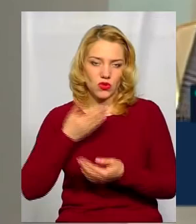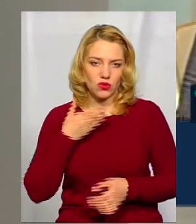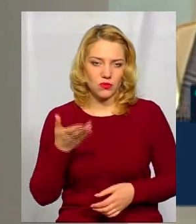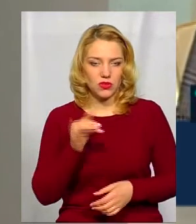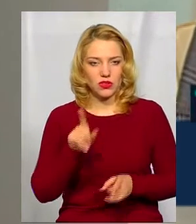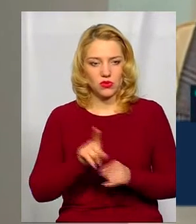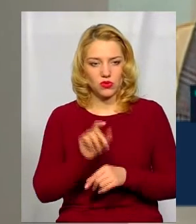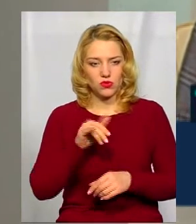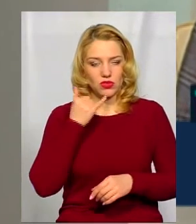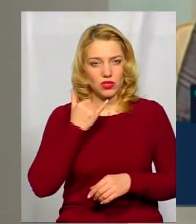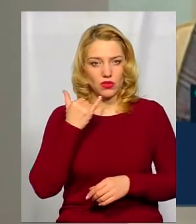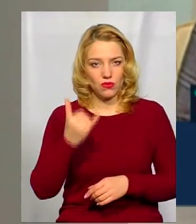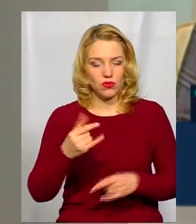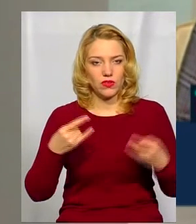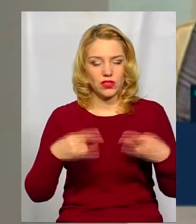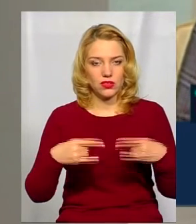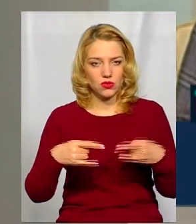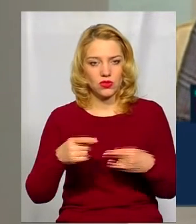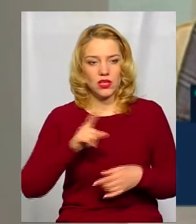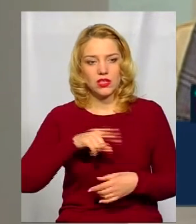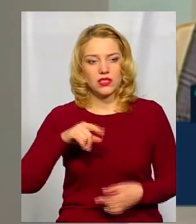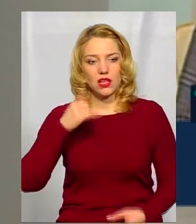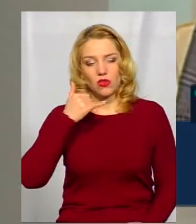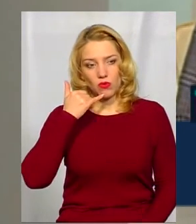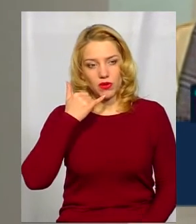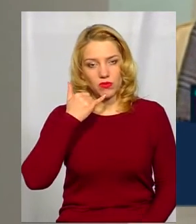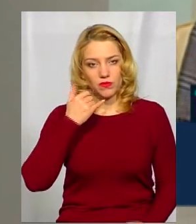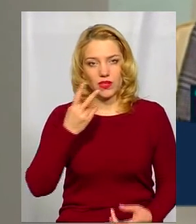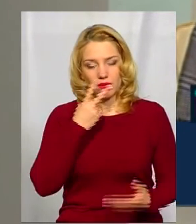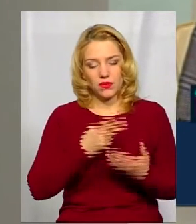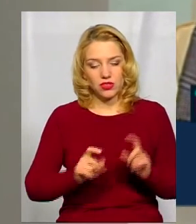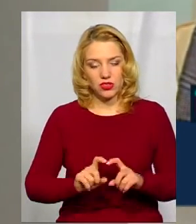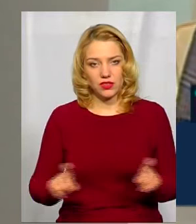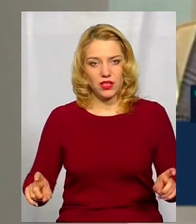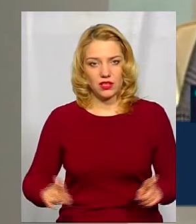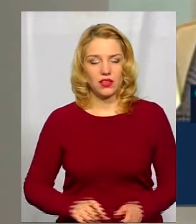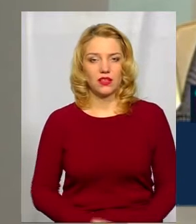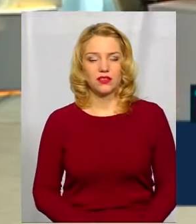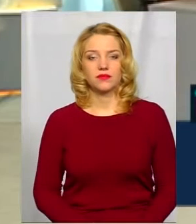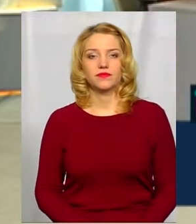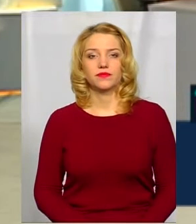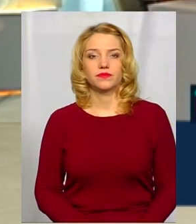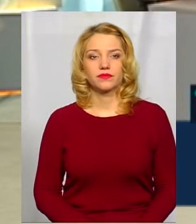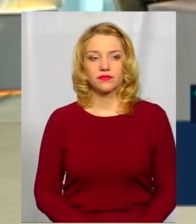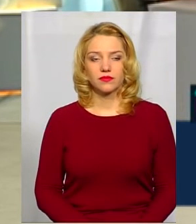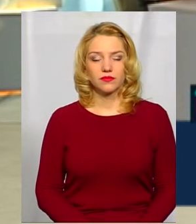телефонувати до студії за номером телефона, який ви бачите на екрані.